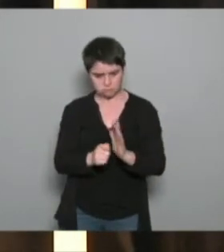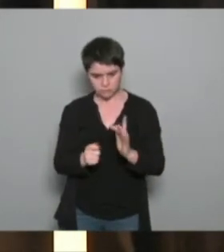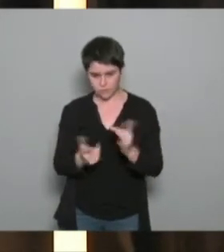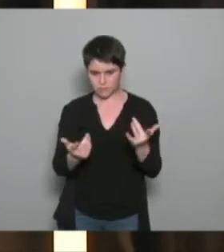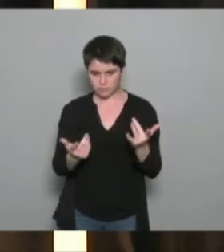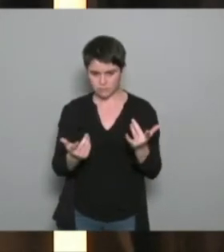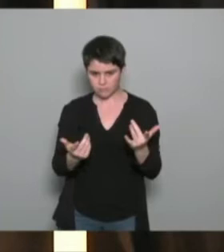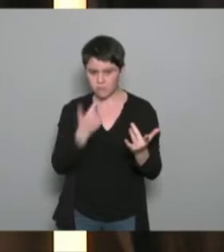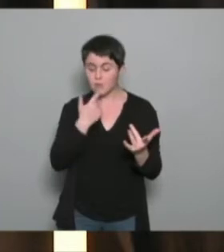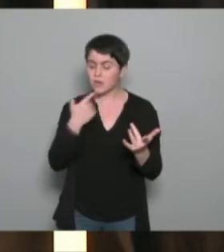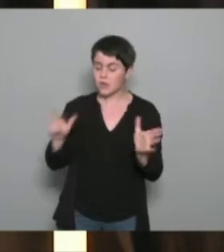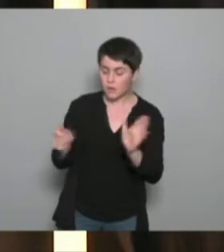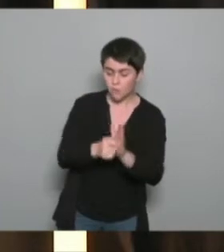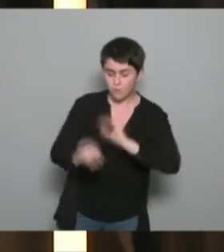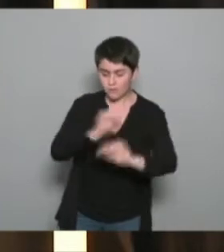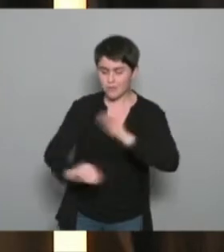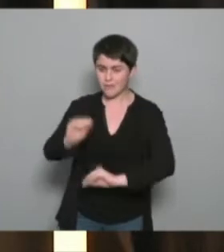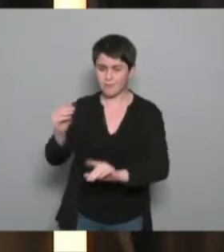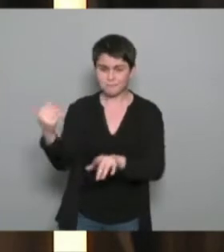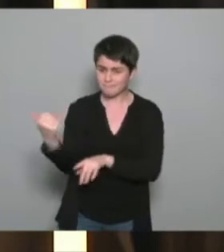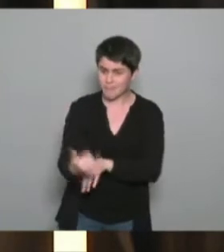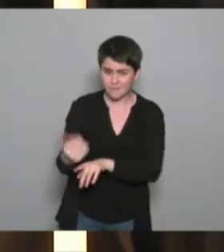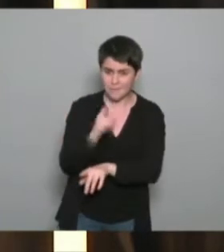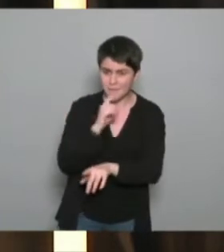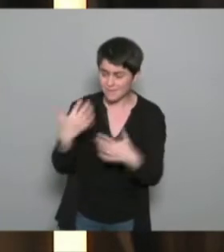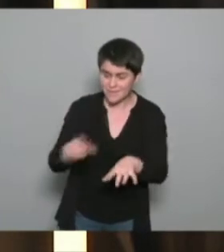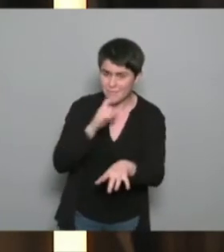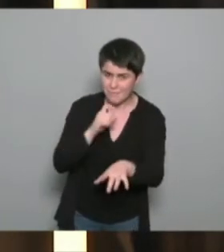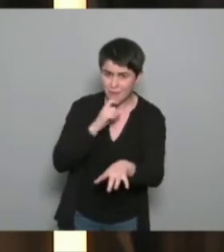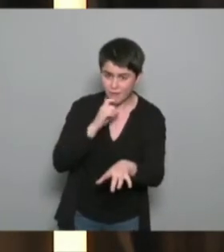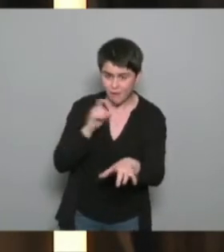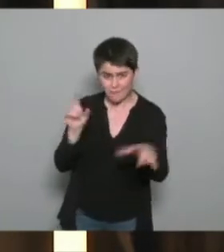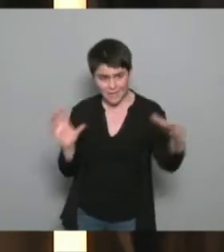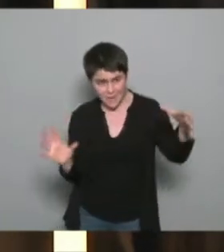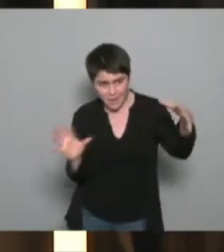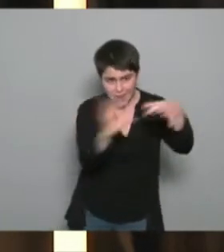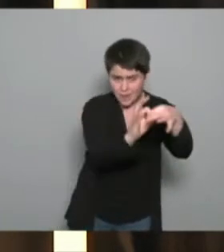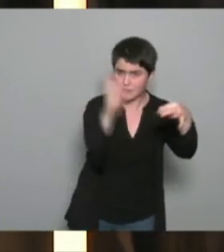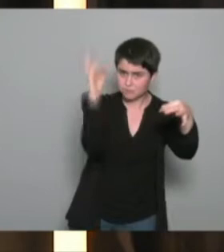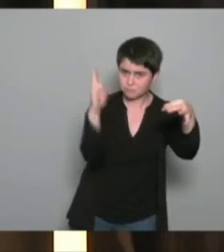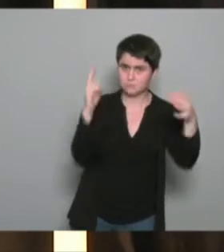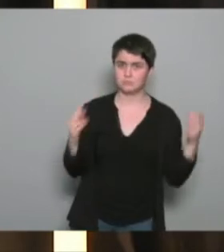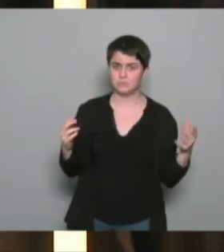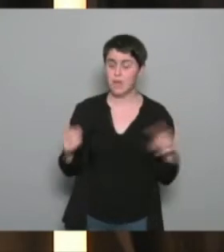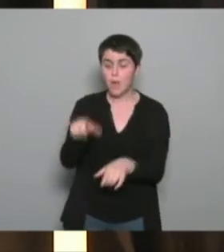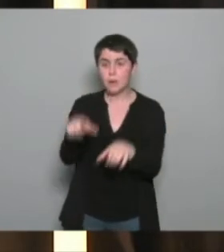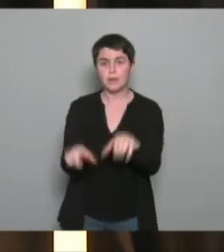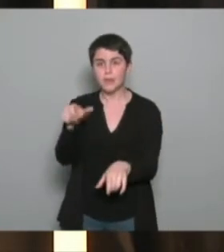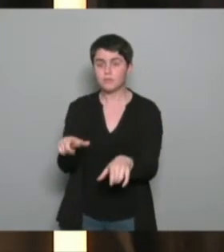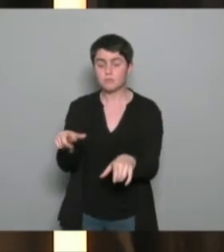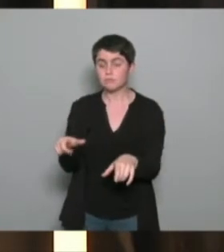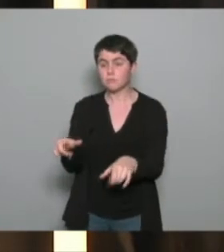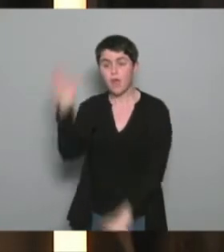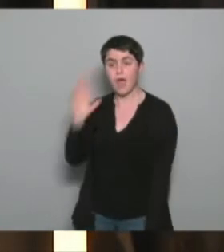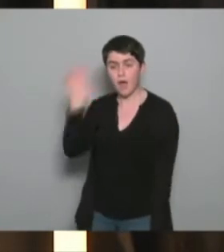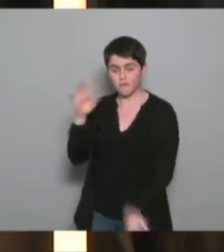qui se crée avant d'y aller ? Parce que le pas, le pont, il est énorme à franchir pour ces personnes-là. Les gens qui ont pratiqué le sport dans leur vie, ça